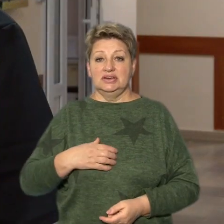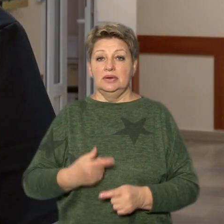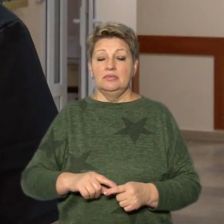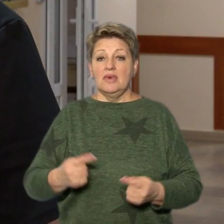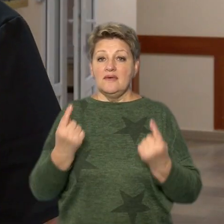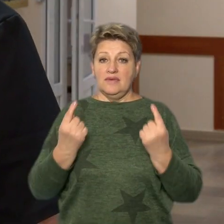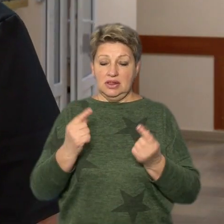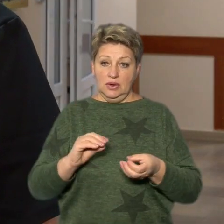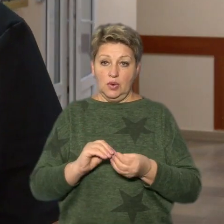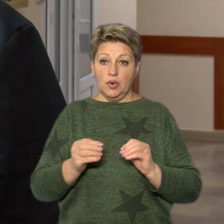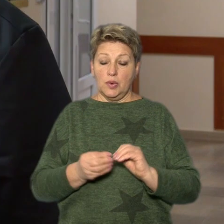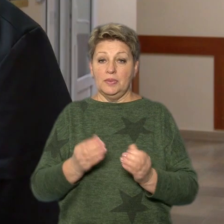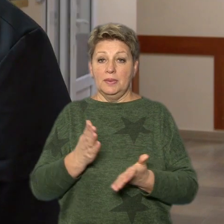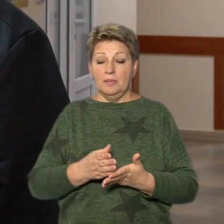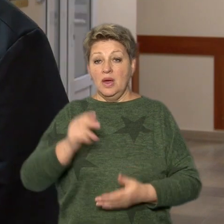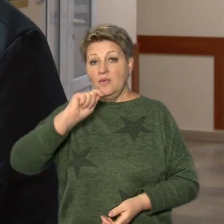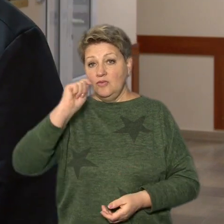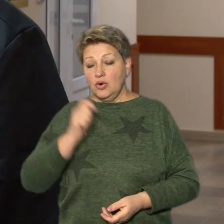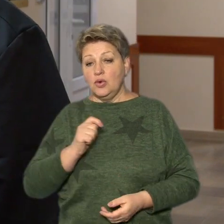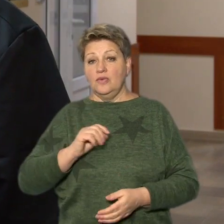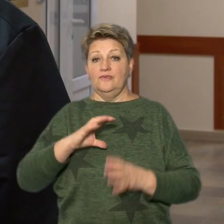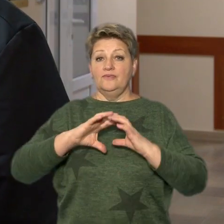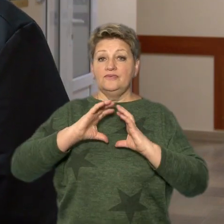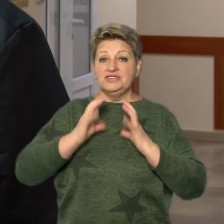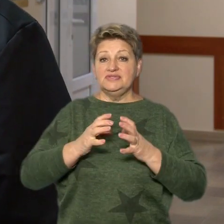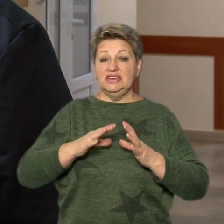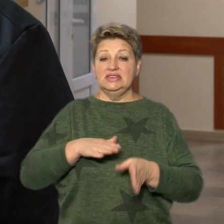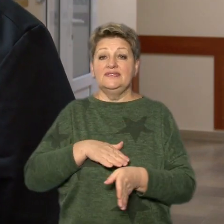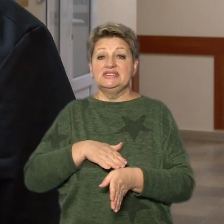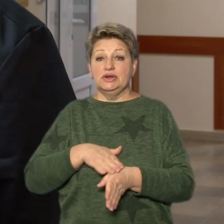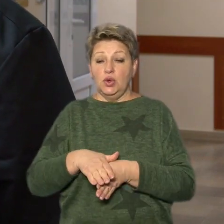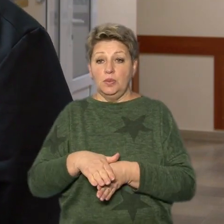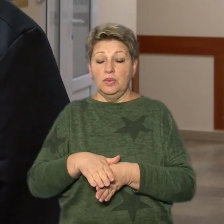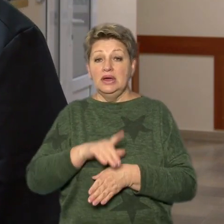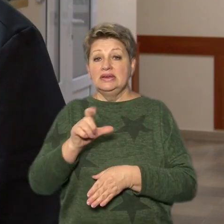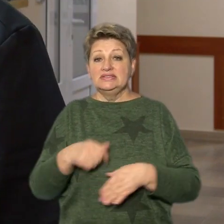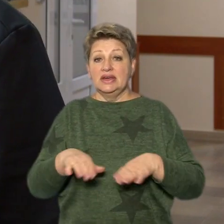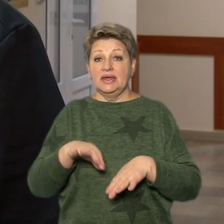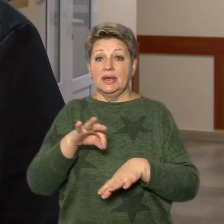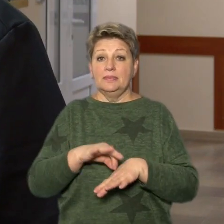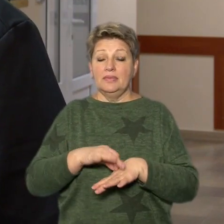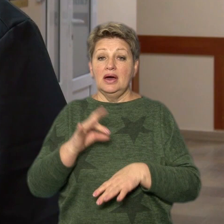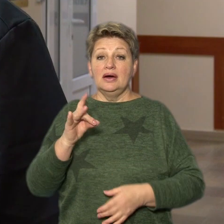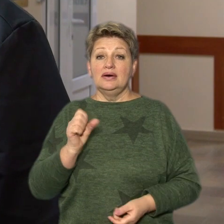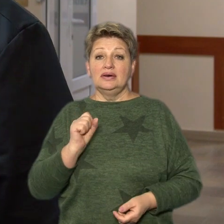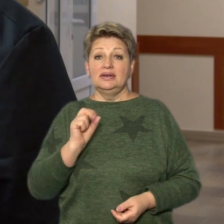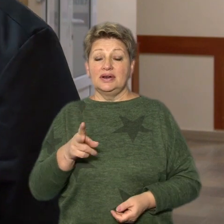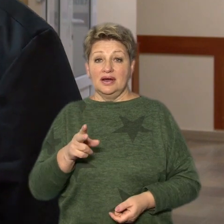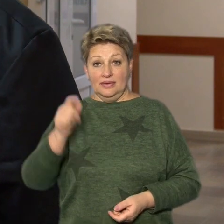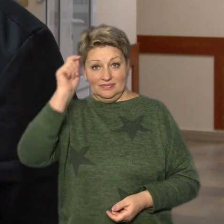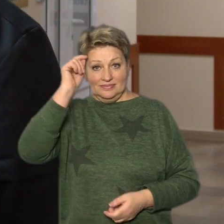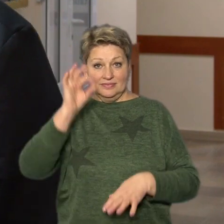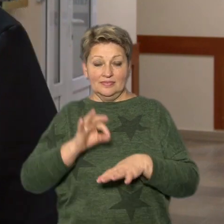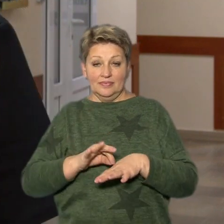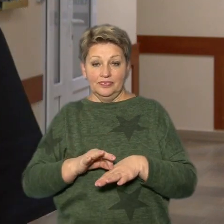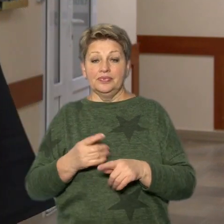проблему і в Україні, і в світі в цілому за таким захворюванням, як рак передміхорової залози. Тому